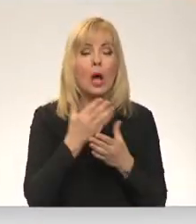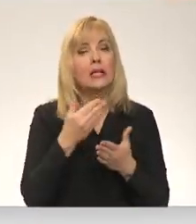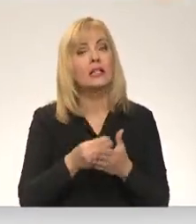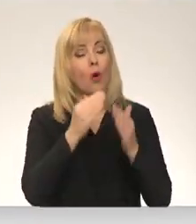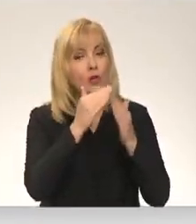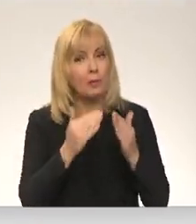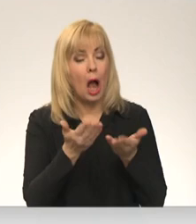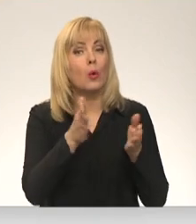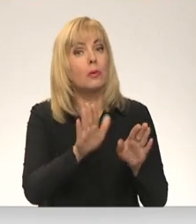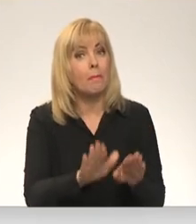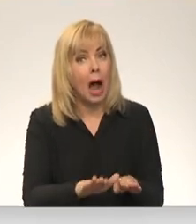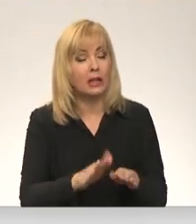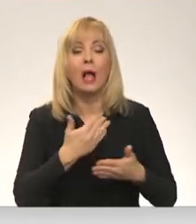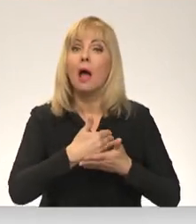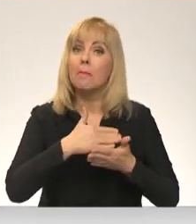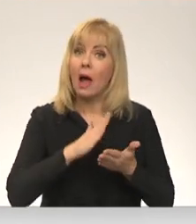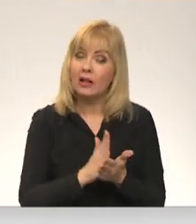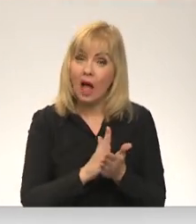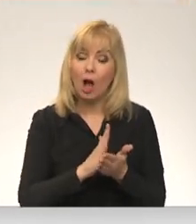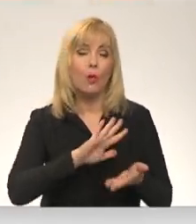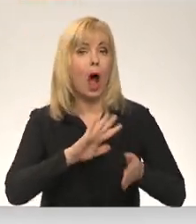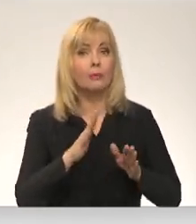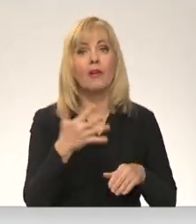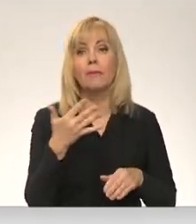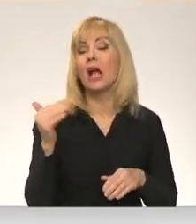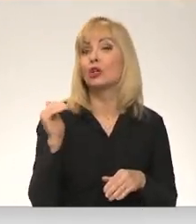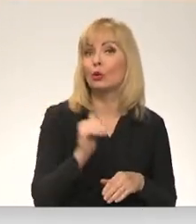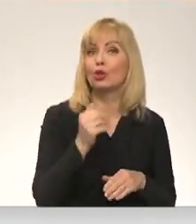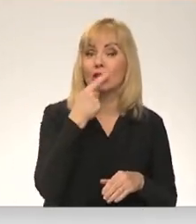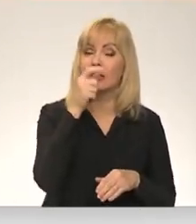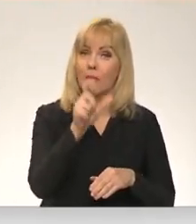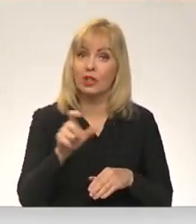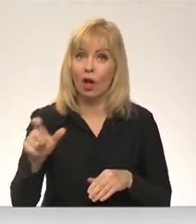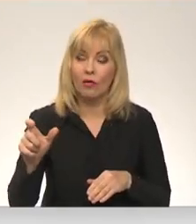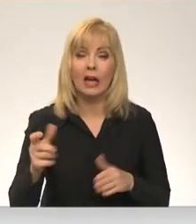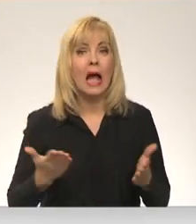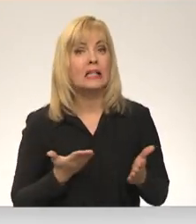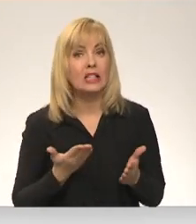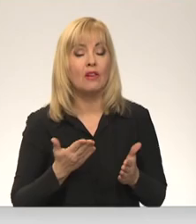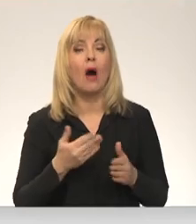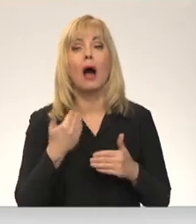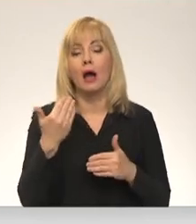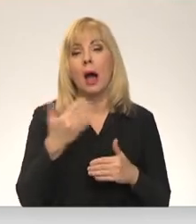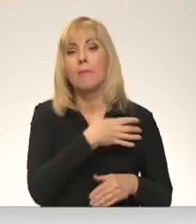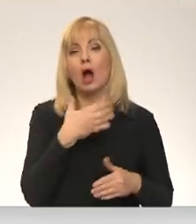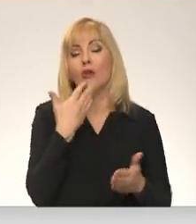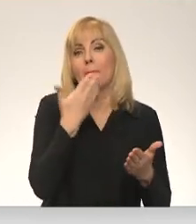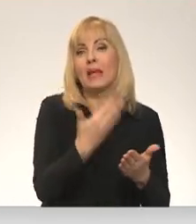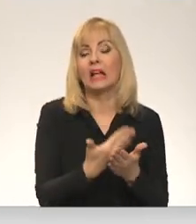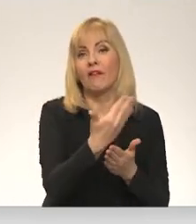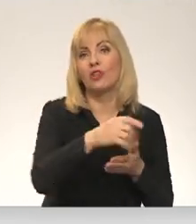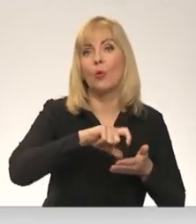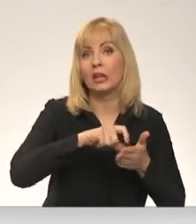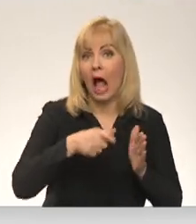mājoklis, kur palikt. Taču lielākā daļa ir aptuveni 5100 cilvēku izmitināti Latvijas pašvaldību piedāvātajās platībās.